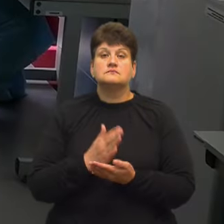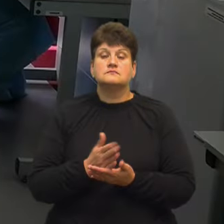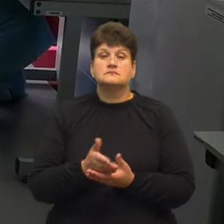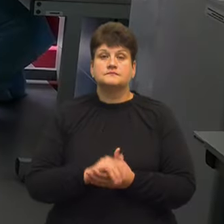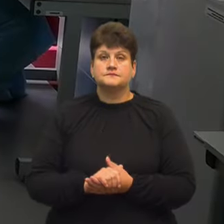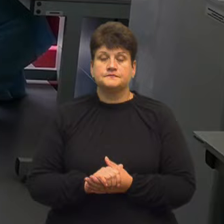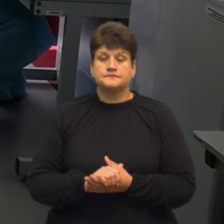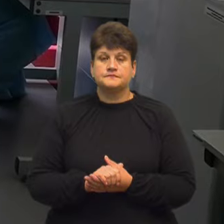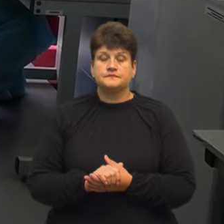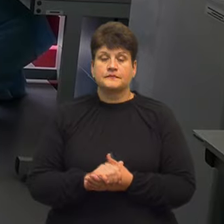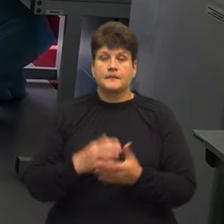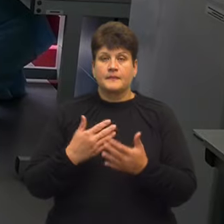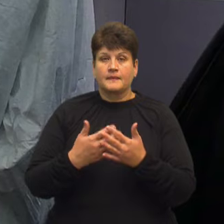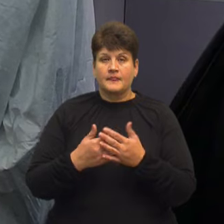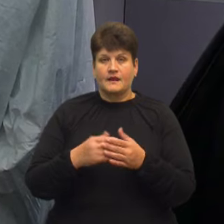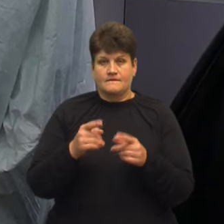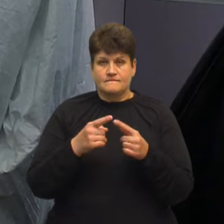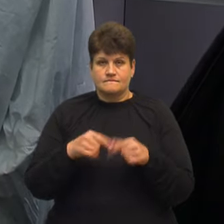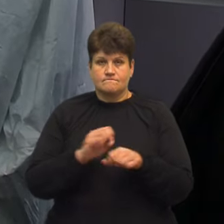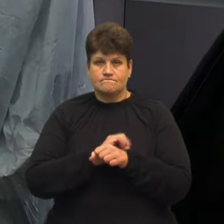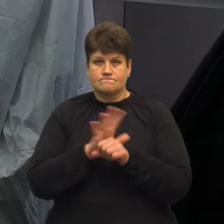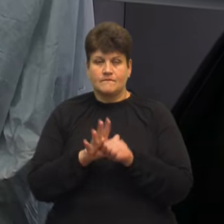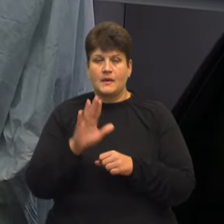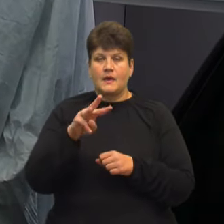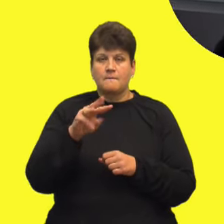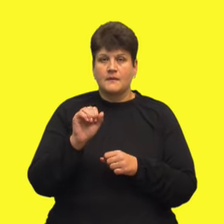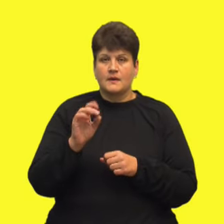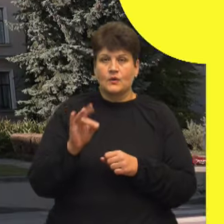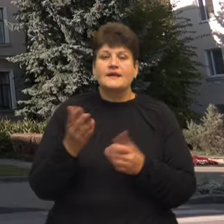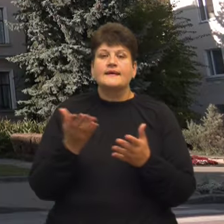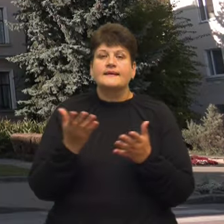Підвид у мікрону виявили на Тернопільщині. Які його симптоми?